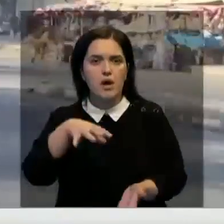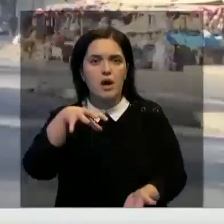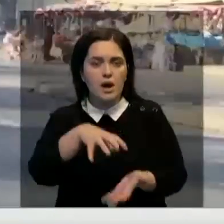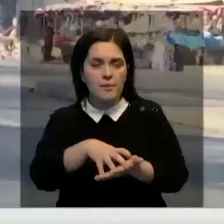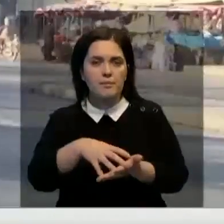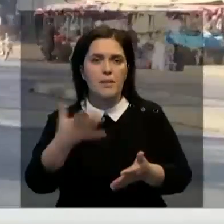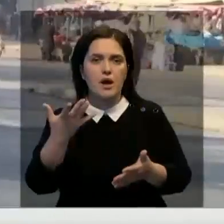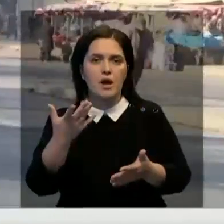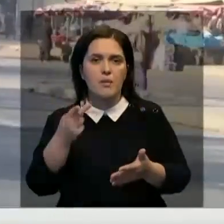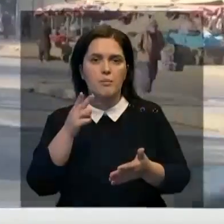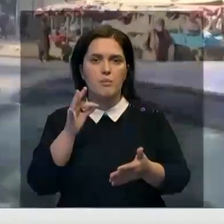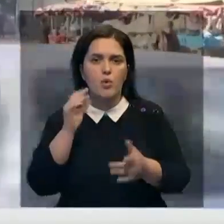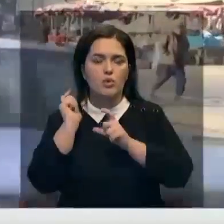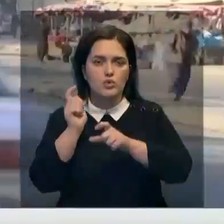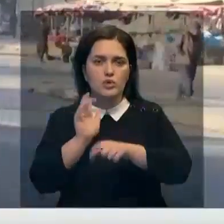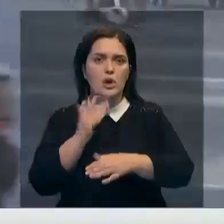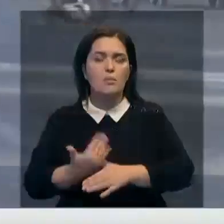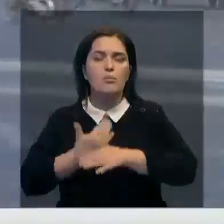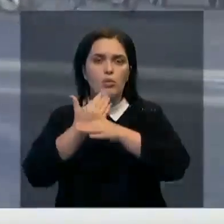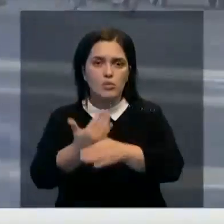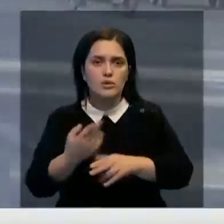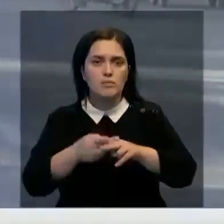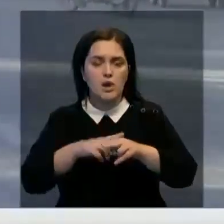оказанию международной гуманитарной помощи этой стране.